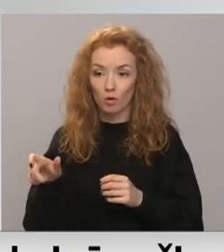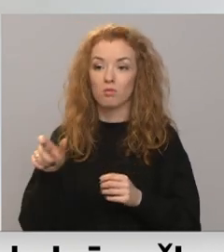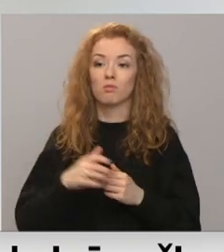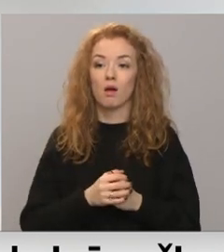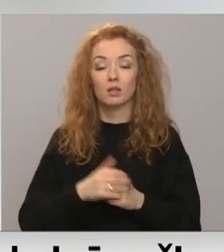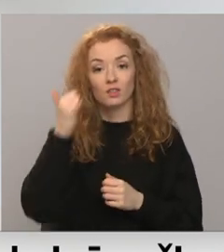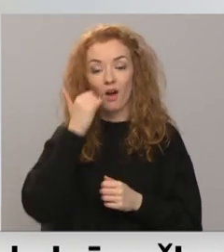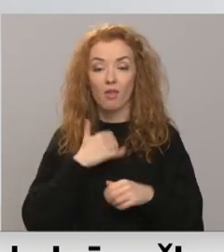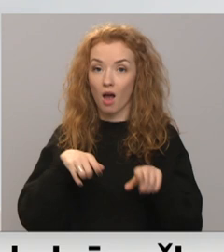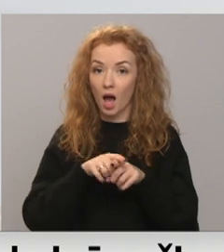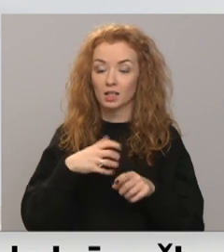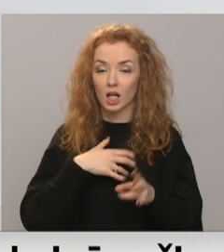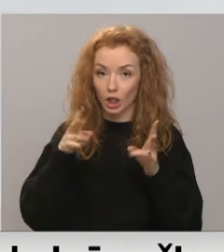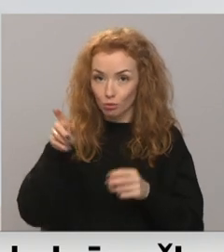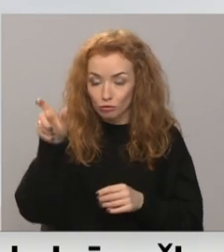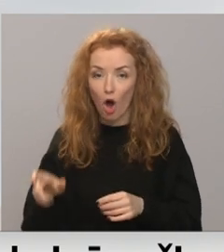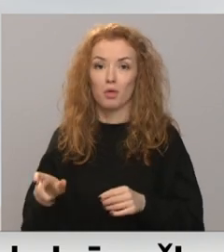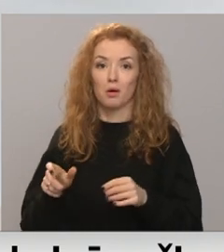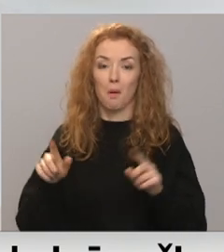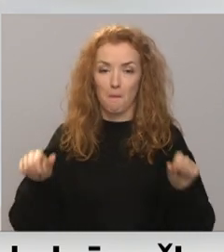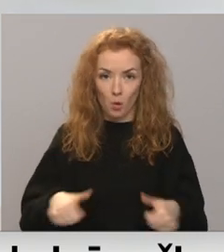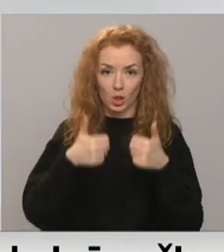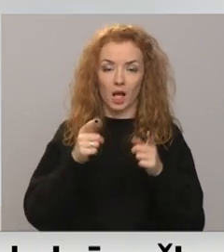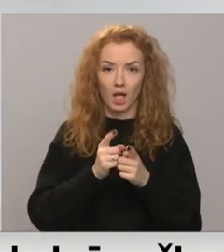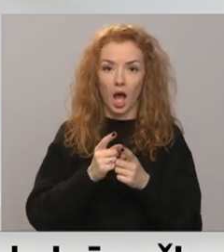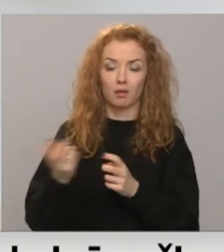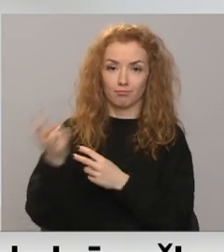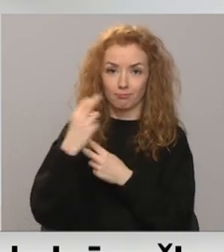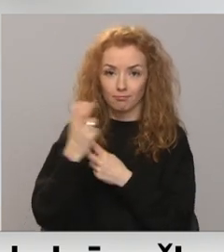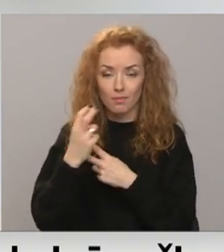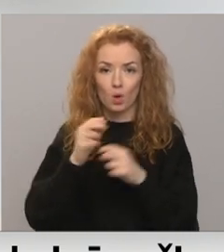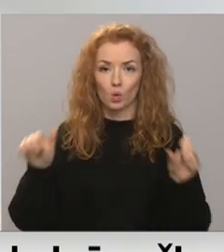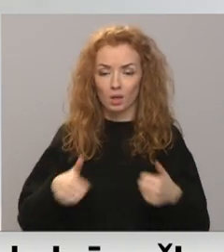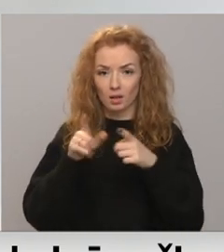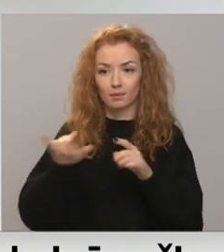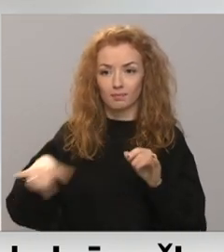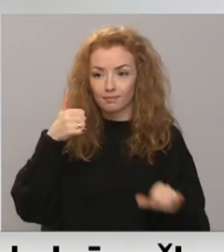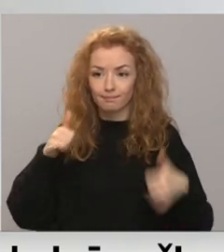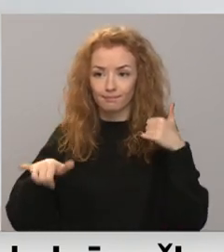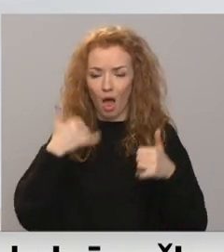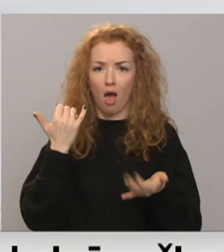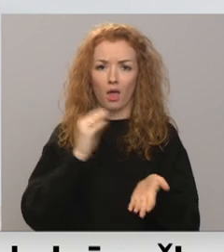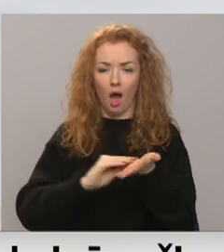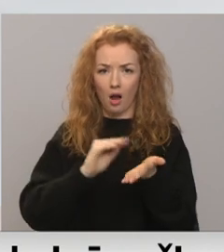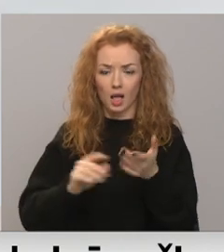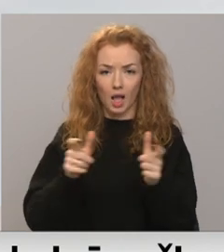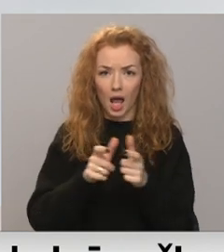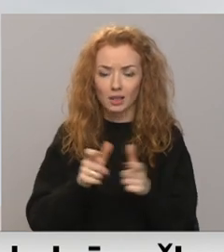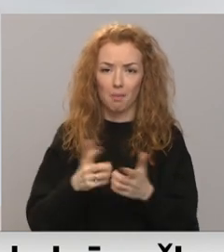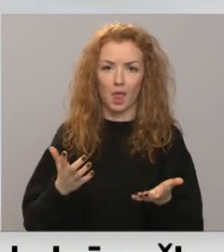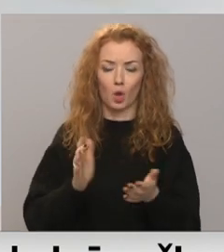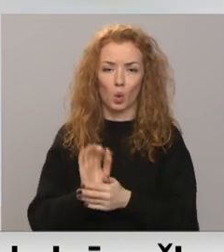saslimušie par pieņemšanu, par zvāni jāpieņem, jāietrogramē receptes, nosūtījumi uz reģinu,